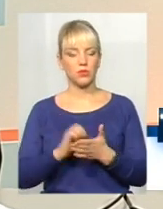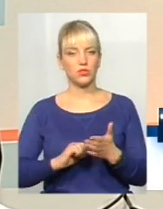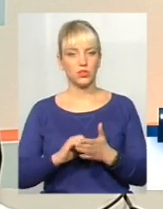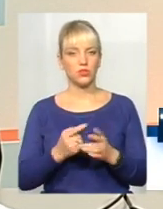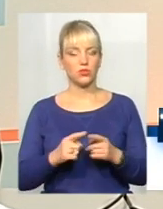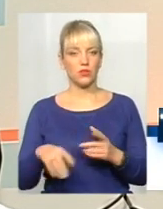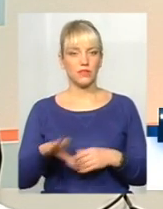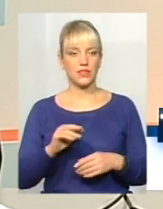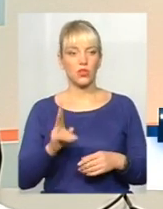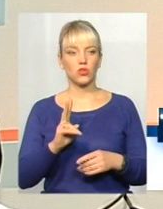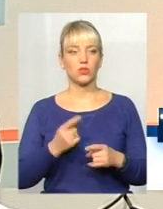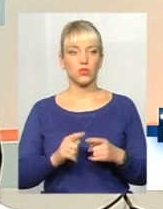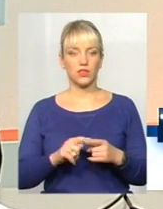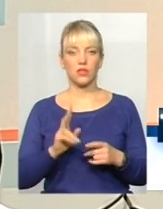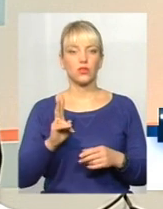Ну, хто це?